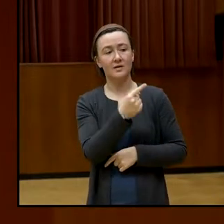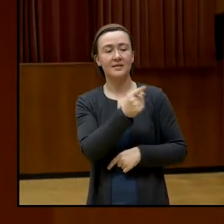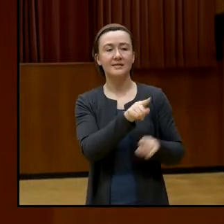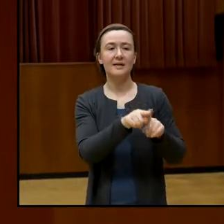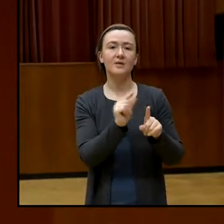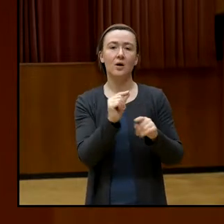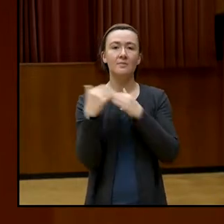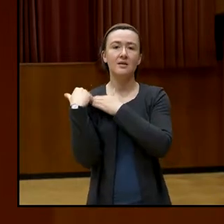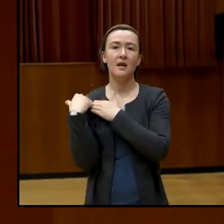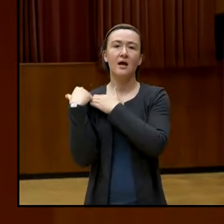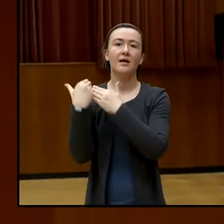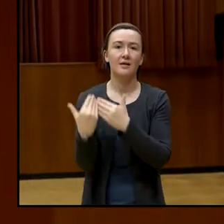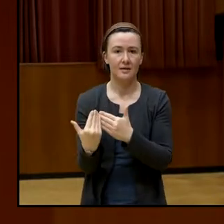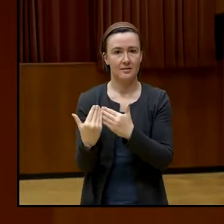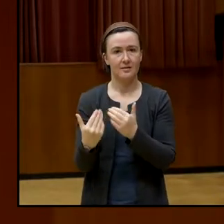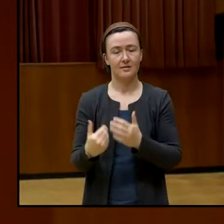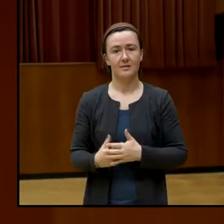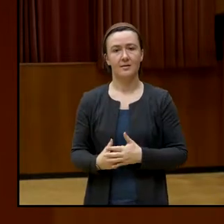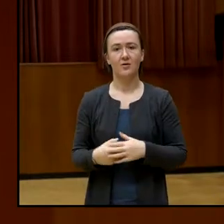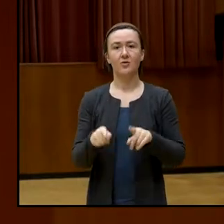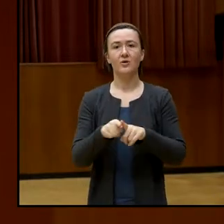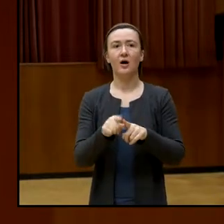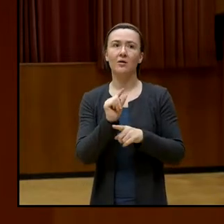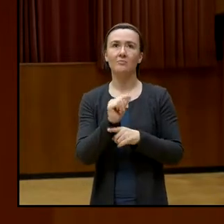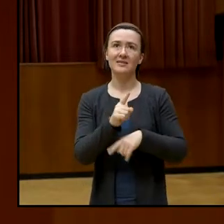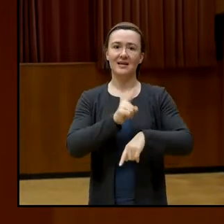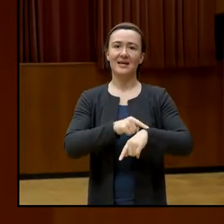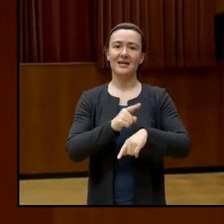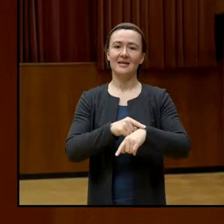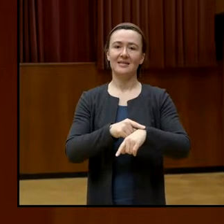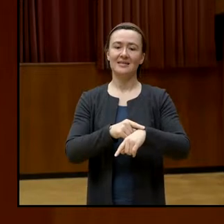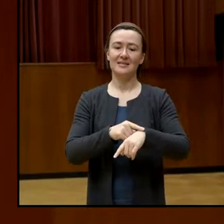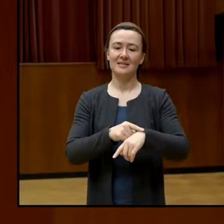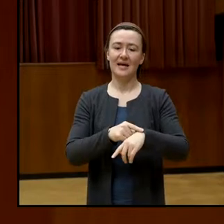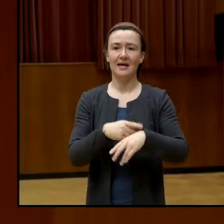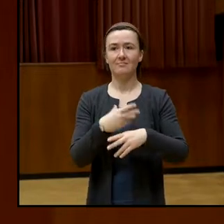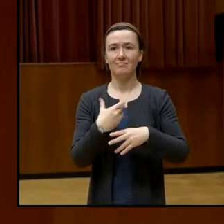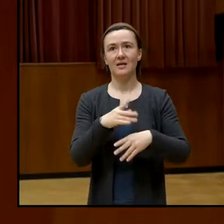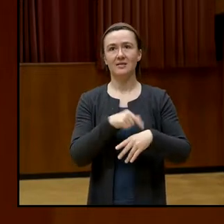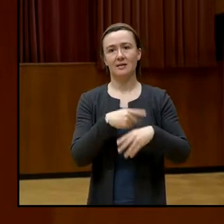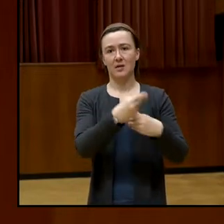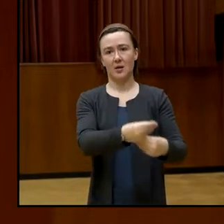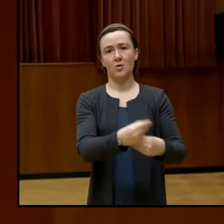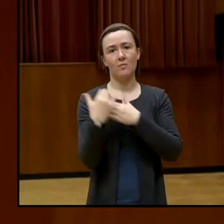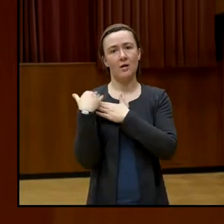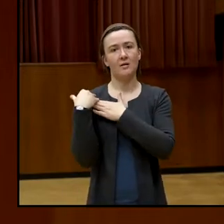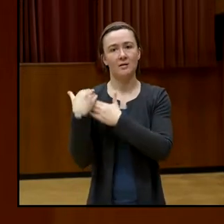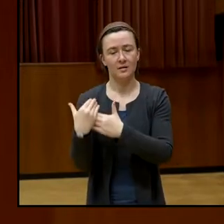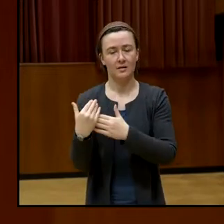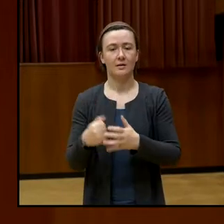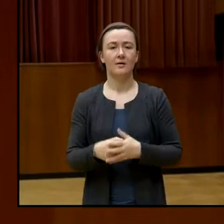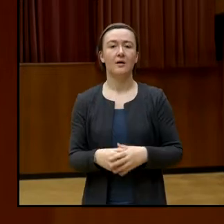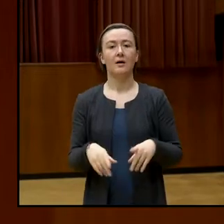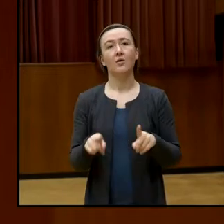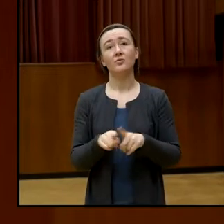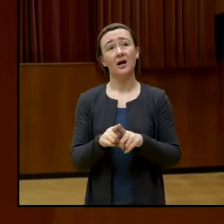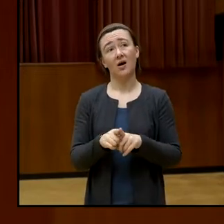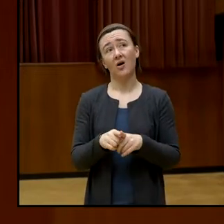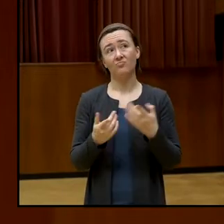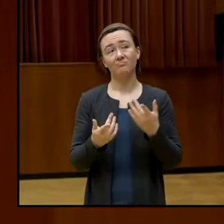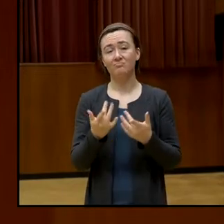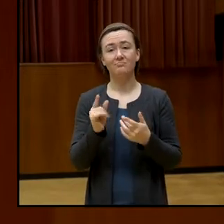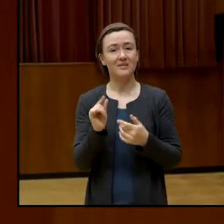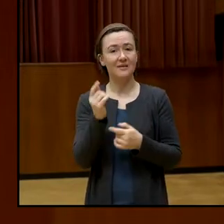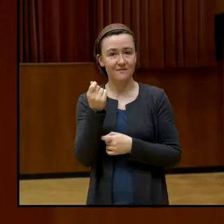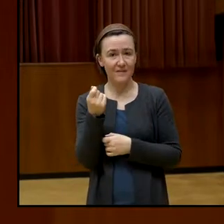Entlastung erfahren und auch eine gewisse zeitliche Entlastung erfahren und wohl auch eine gewisse finanzielle